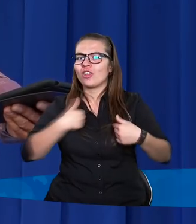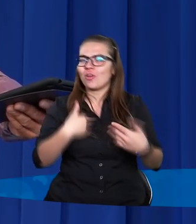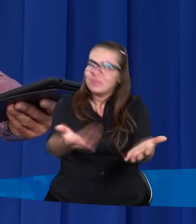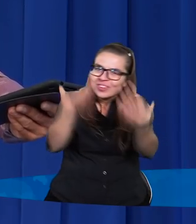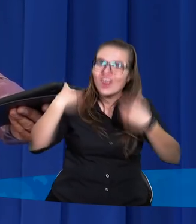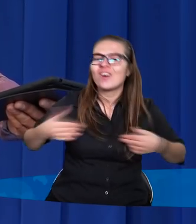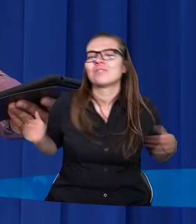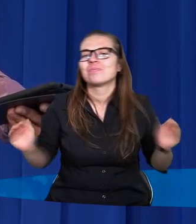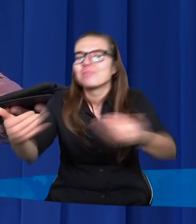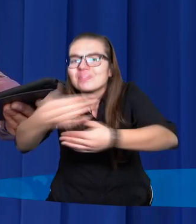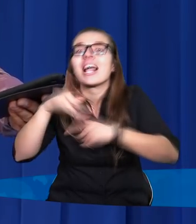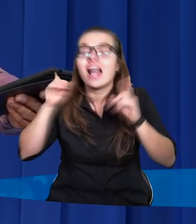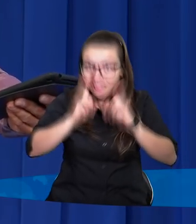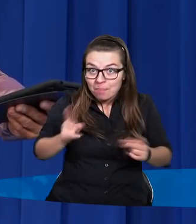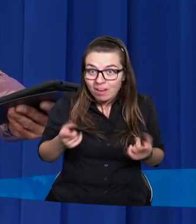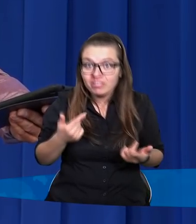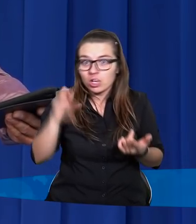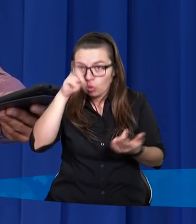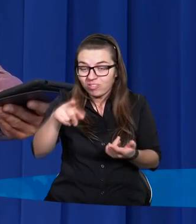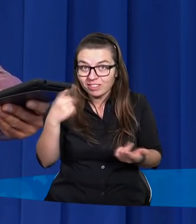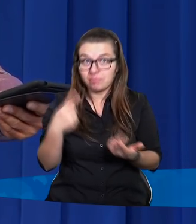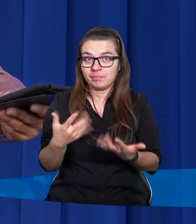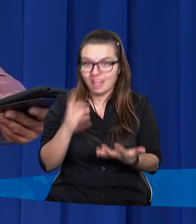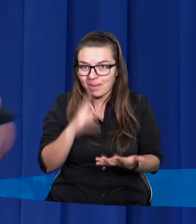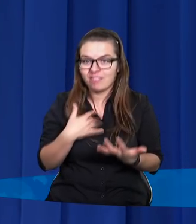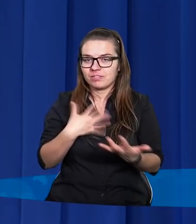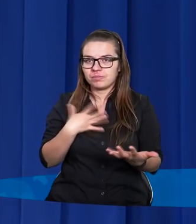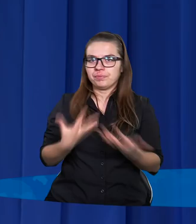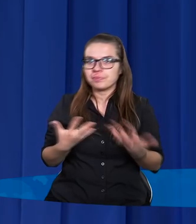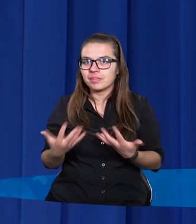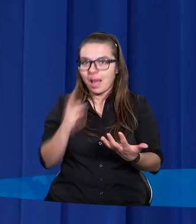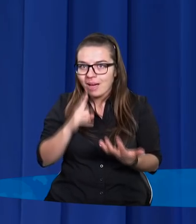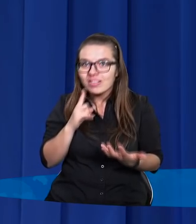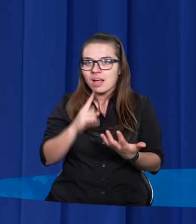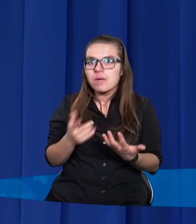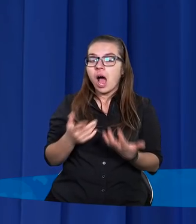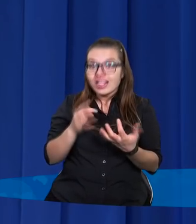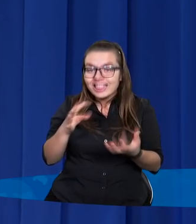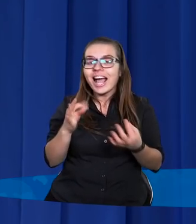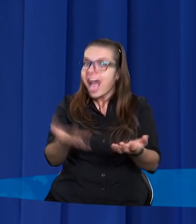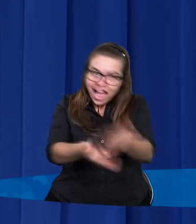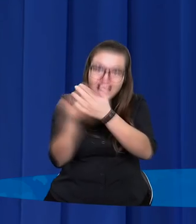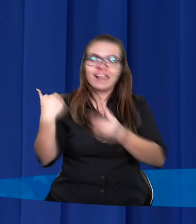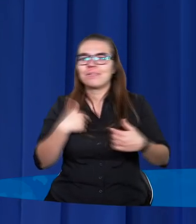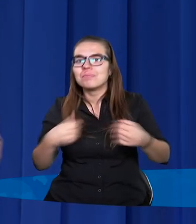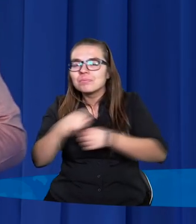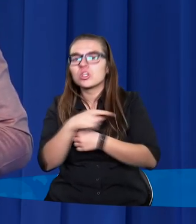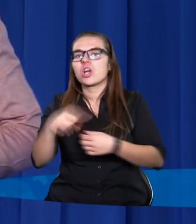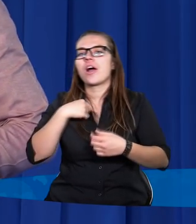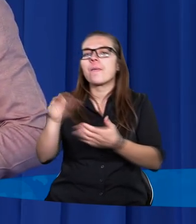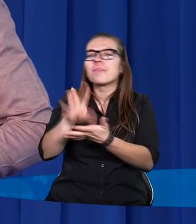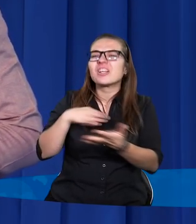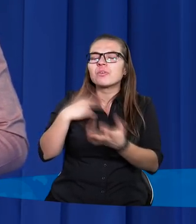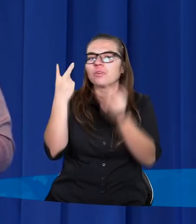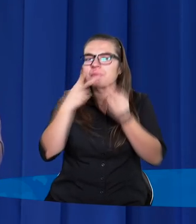człowiek mówi naprawdę, Bóg mówi naprawdę, naprawdę, naprawdę. Kiedy wreszcie w moim życiu, po wielu latach mojego nawet czytania Biblii,